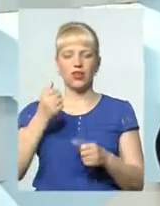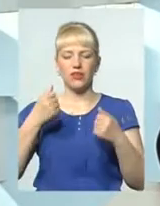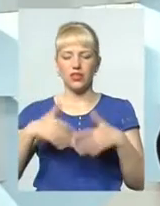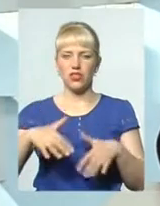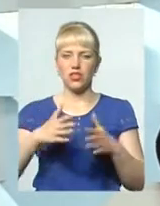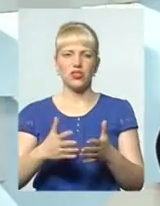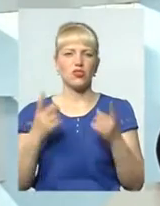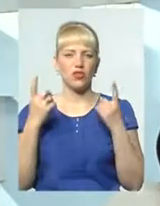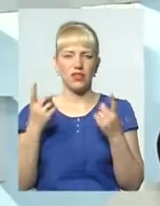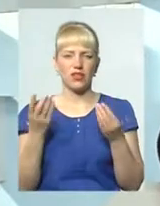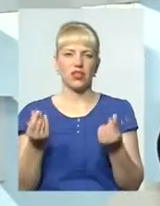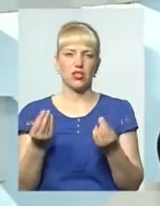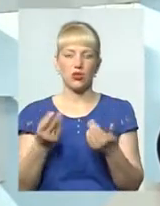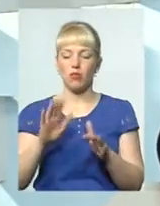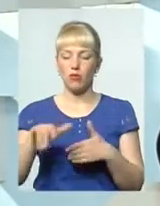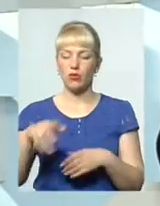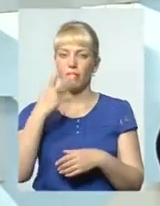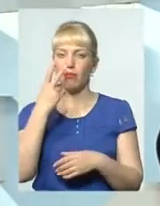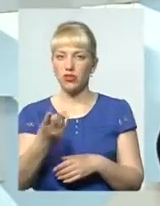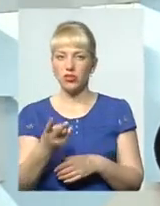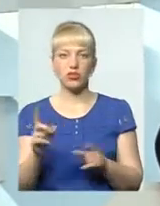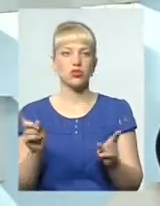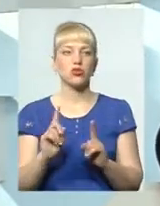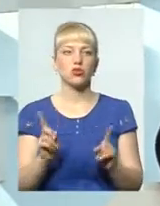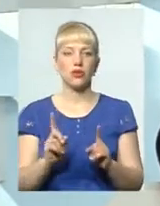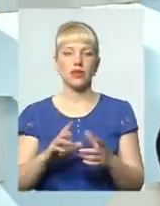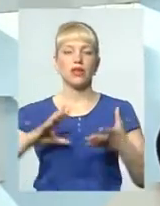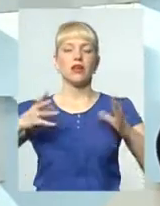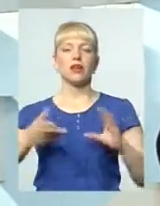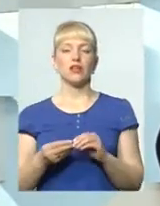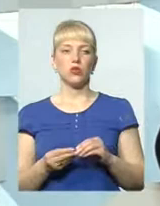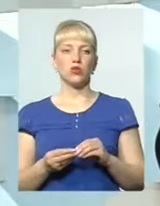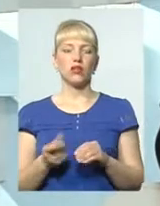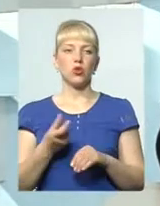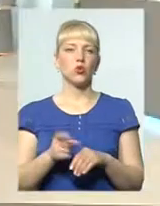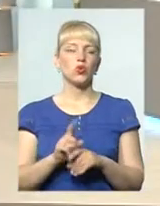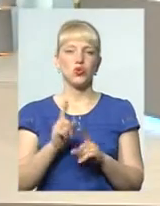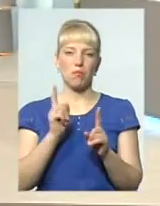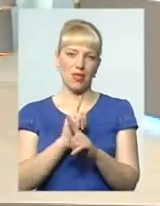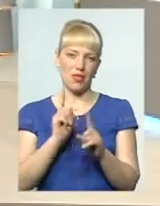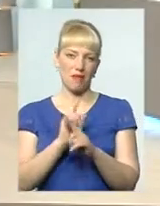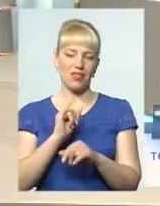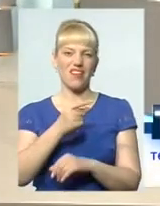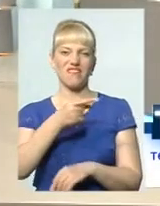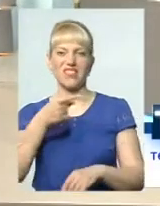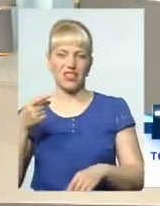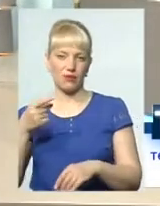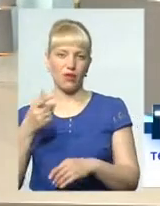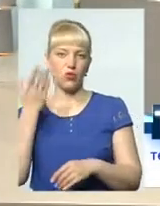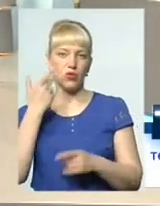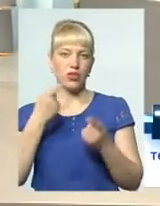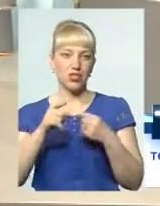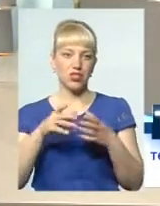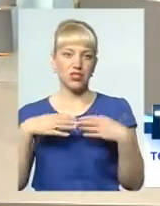дуже великі ресурси, ми потім бачили, що результат дуже мінімальний, або інколи від'ємний. І коли інші сім'ї,